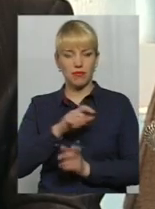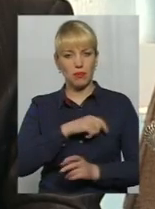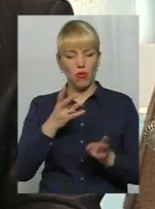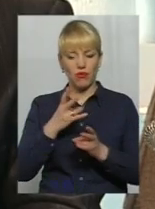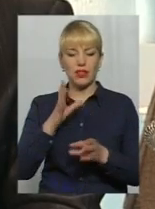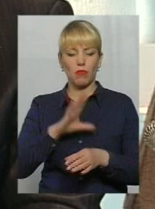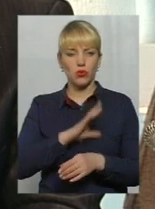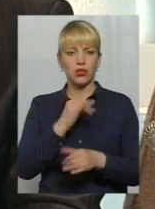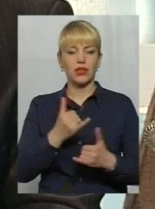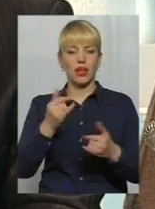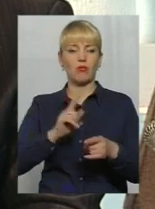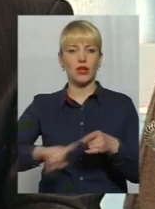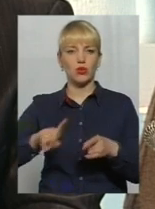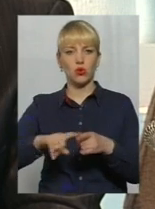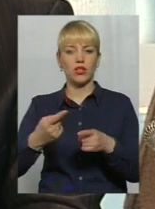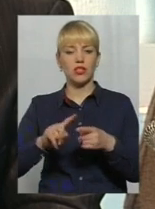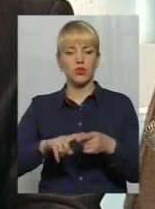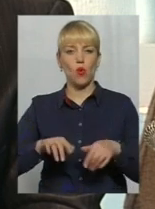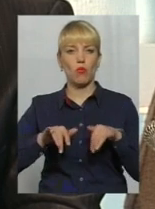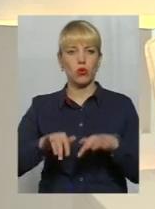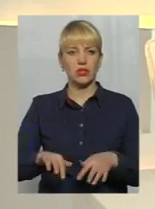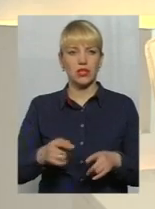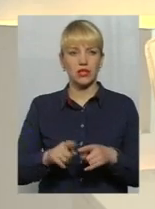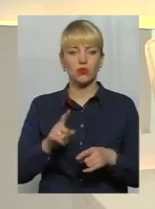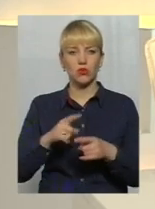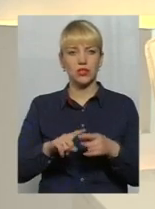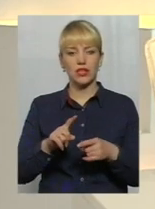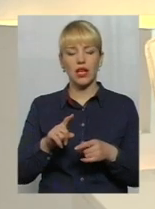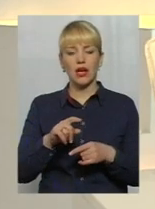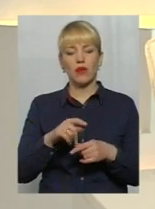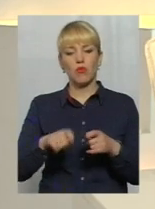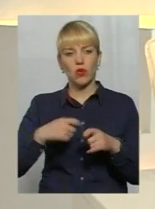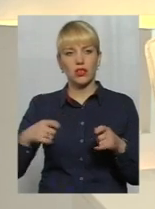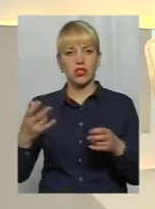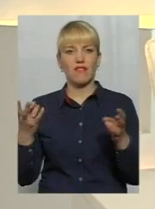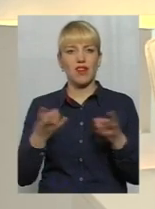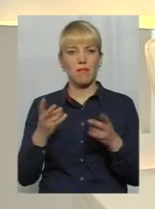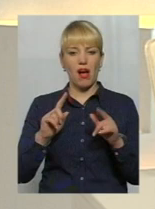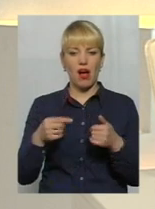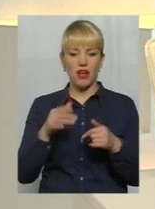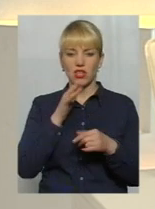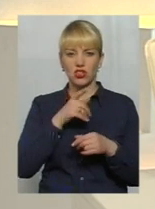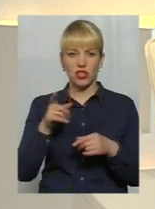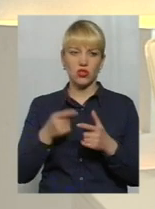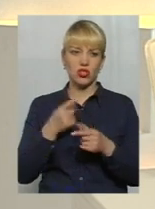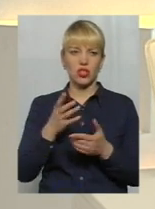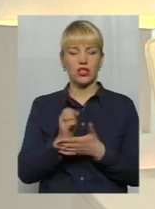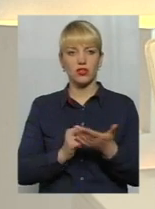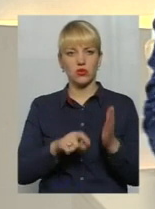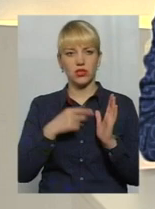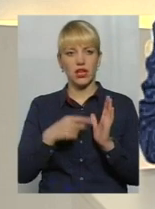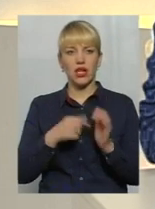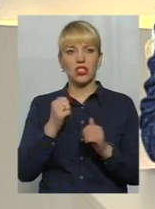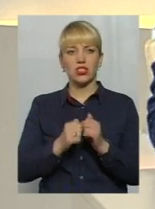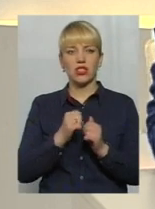для прискорення цьому процесу. Тому що цей процес теж доволі бюрократичний, вимагає часу. А чи ресурси? Дуже часто, ну, за